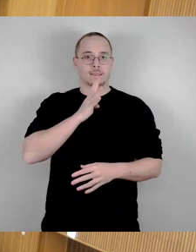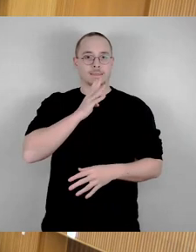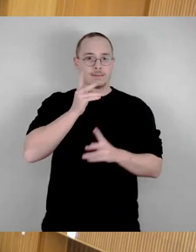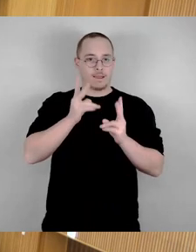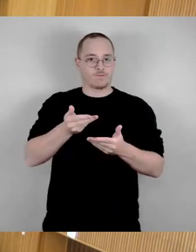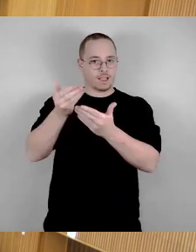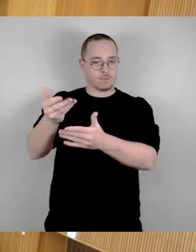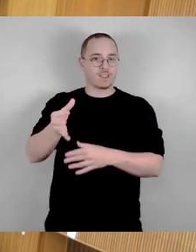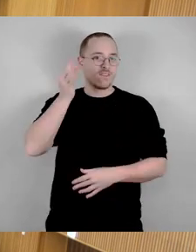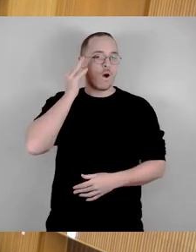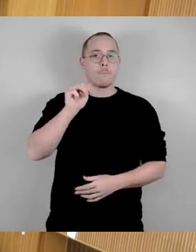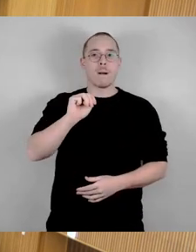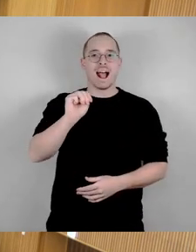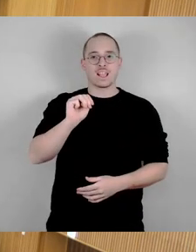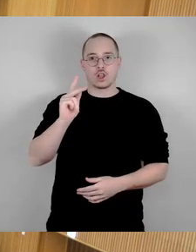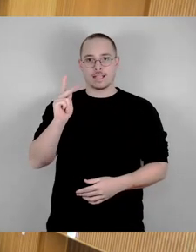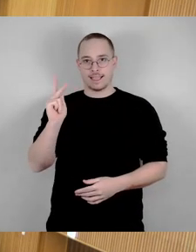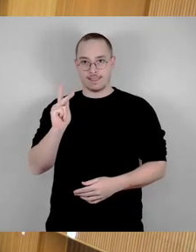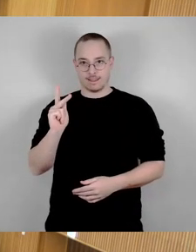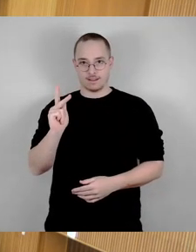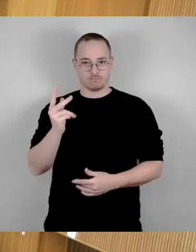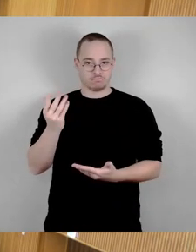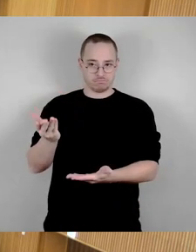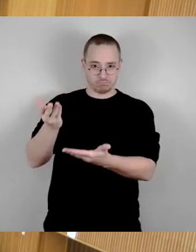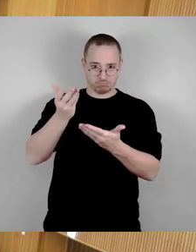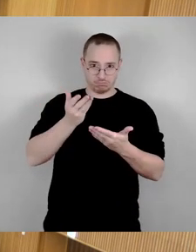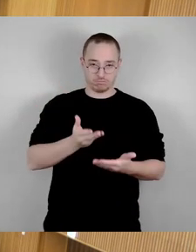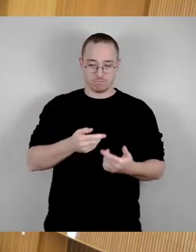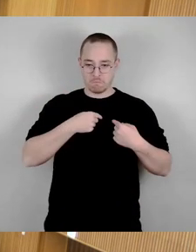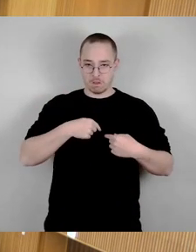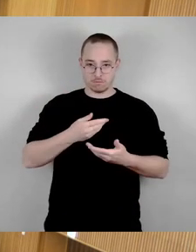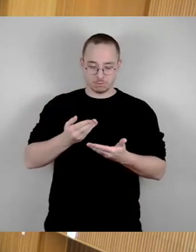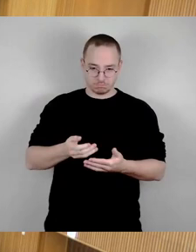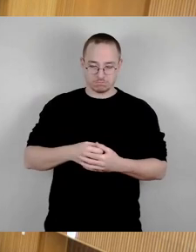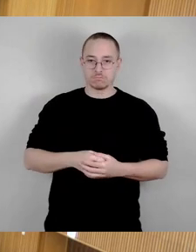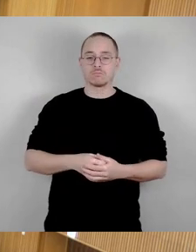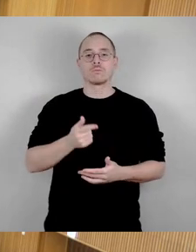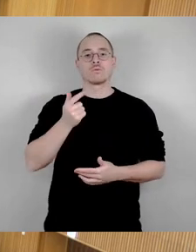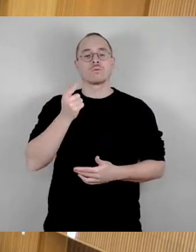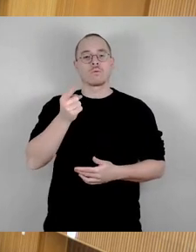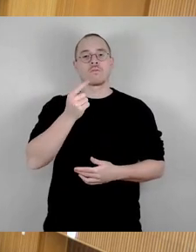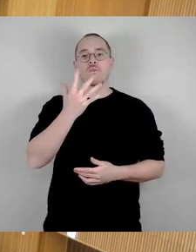sind herzlich nach vorne eingeladen. Auch Sie haben fünf Minuten Redezeit. Bitte schön.